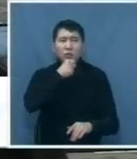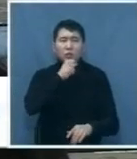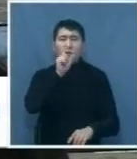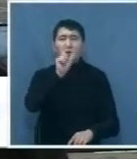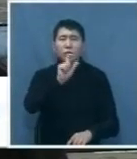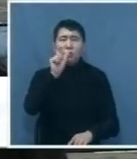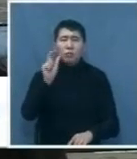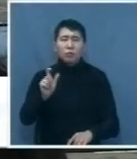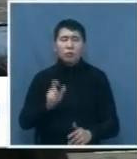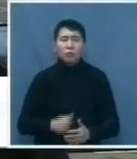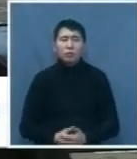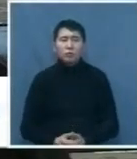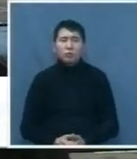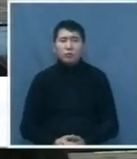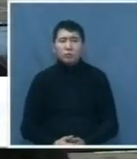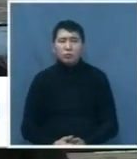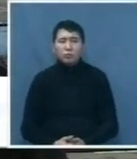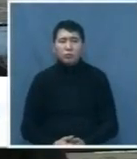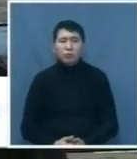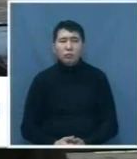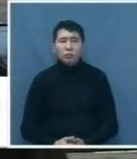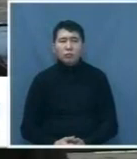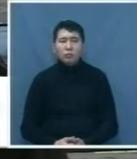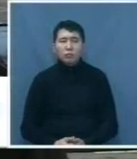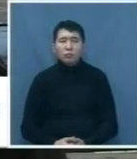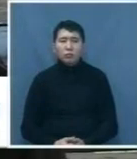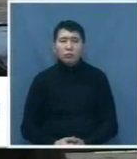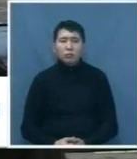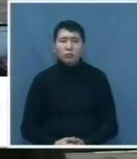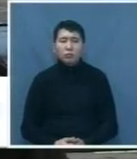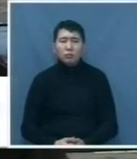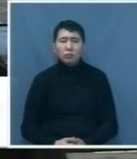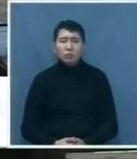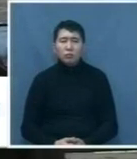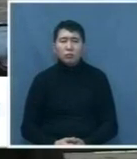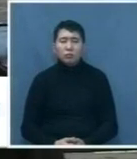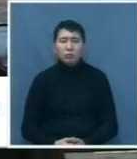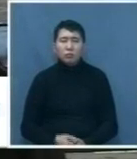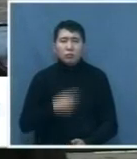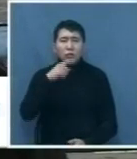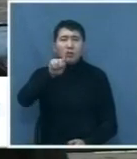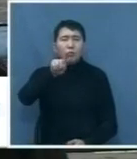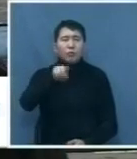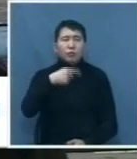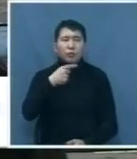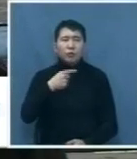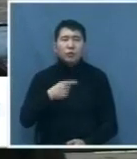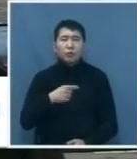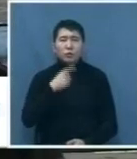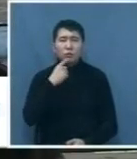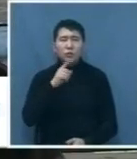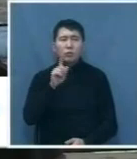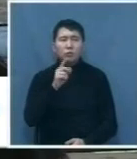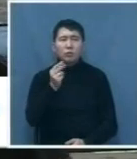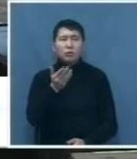-правонарушительным. Взрослые лица это является вовлечением несовершеннолетних к совершению административного